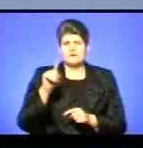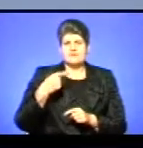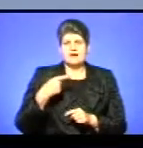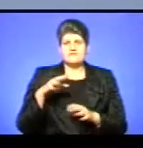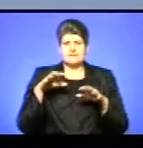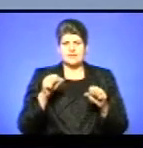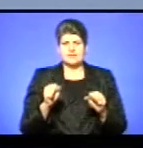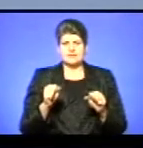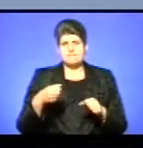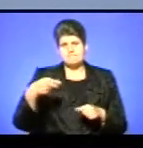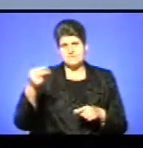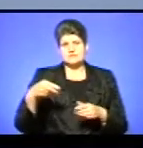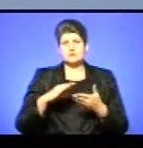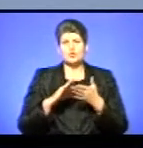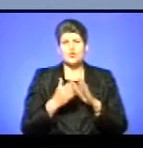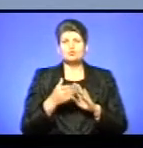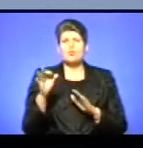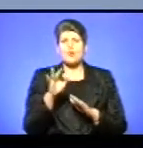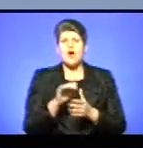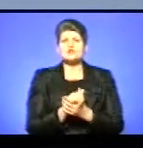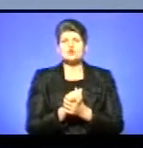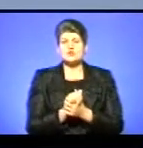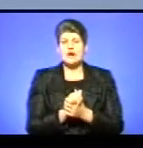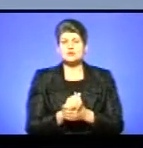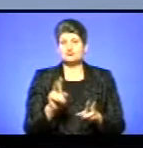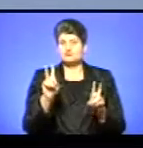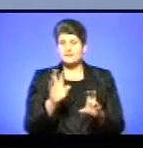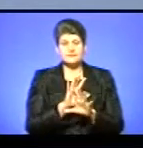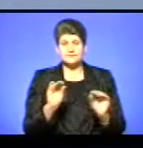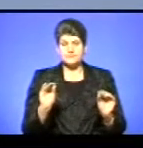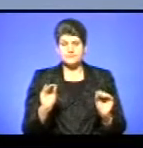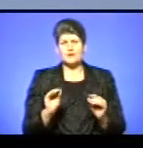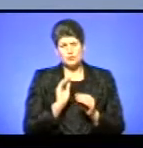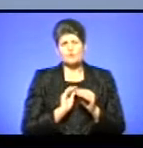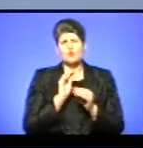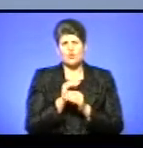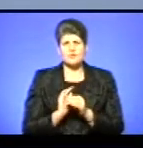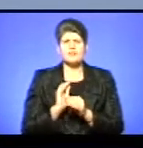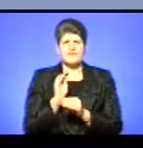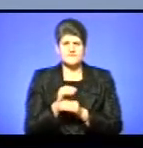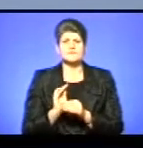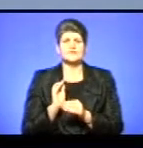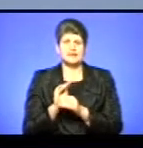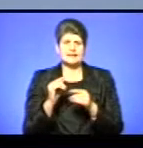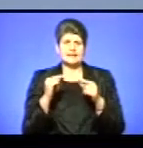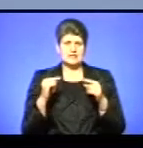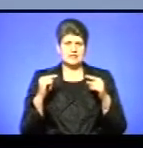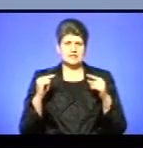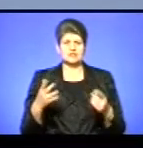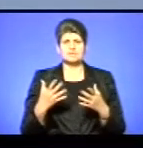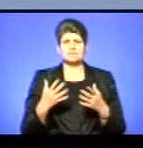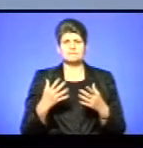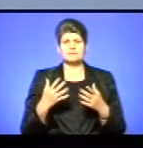Теза була проста – підписати угоду про асоціацію. До цього додавались інші речі, які не так яскраво